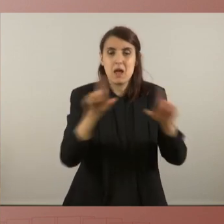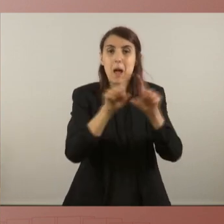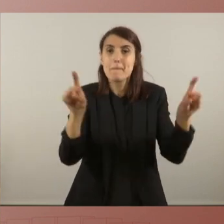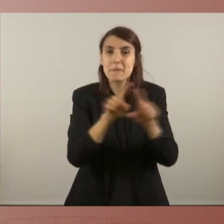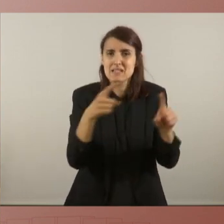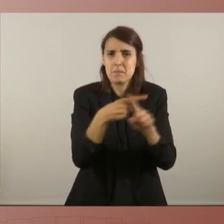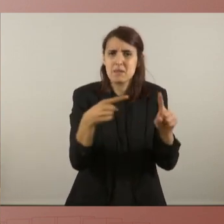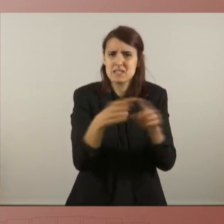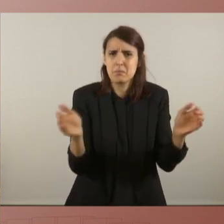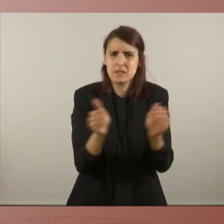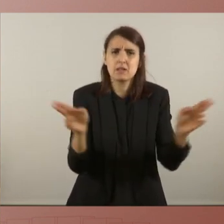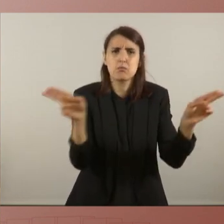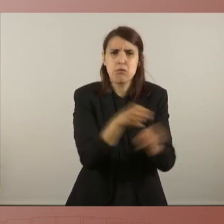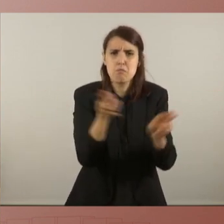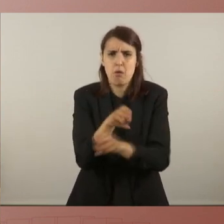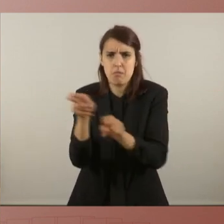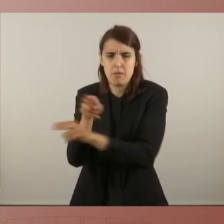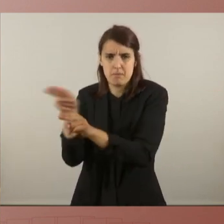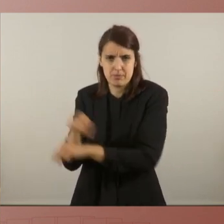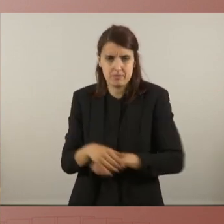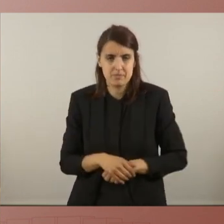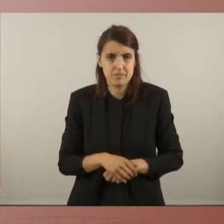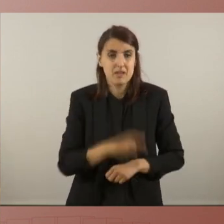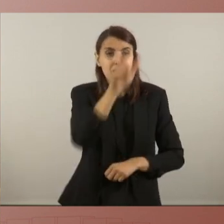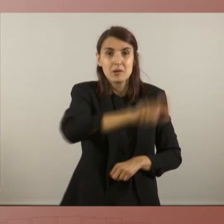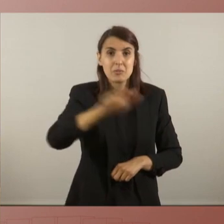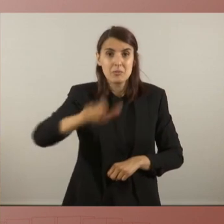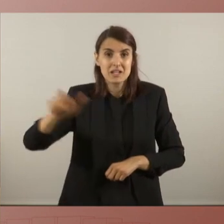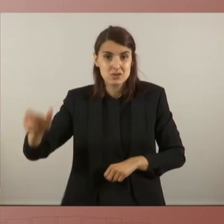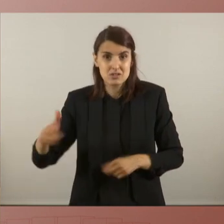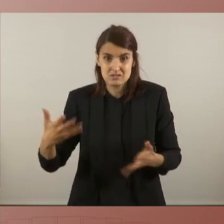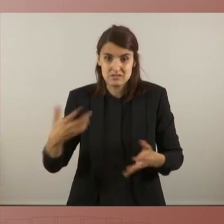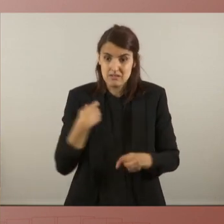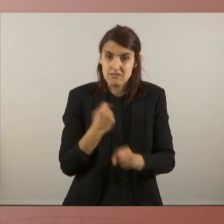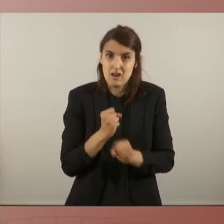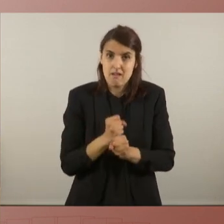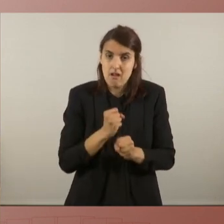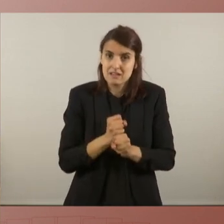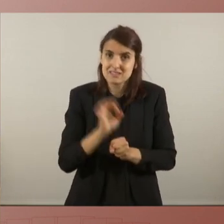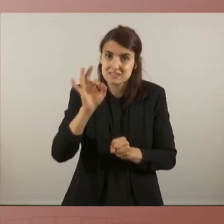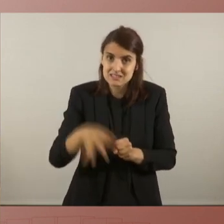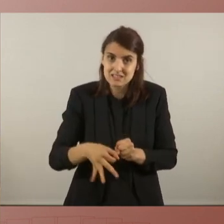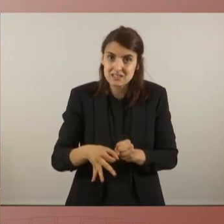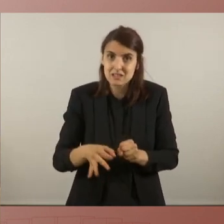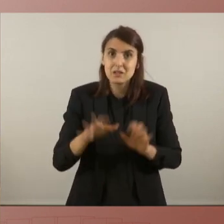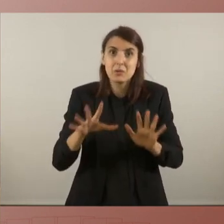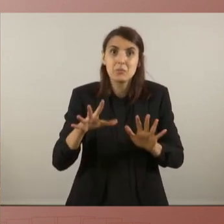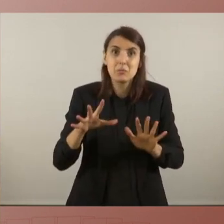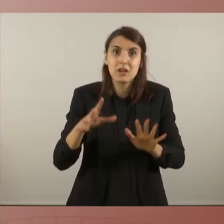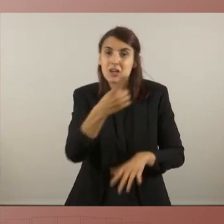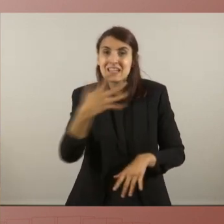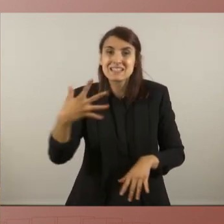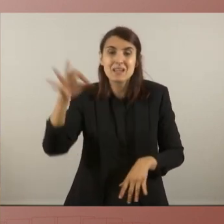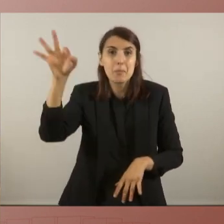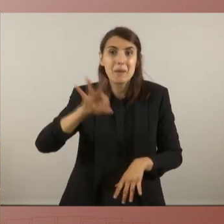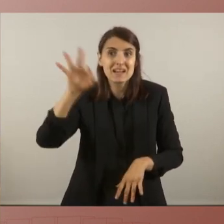empreses tenim gent que està treballant que té un salari però el 15% estan en risc de pobresa